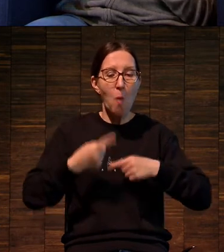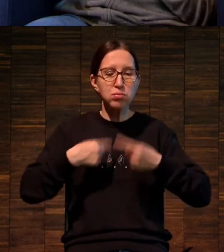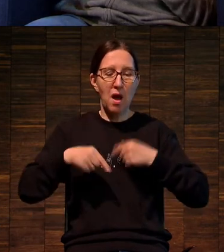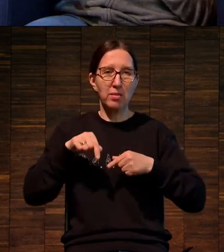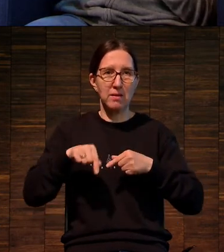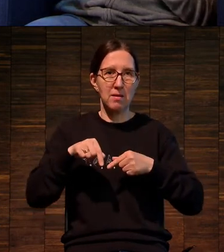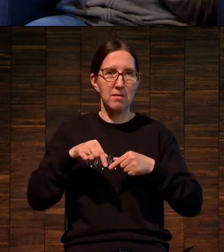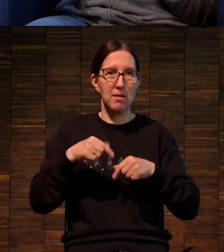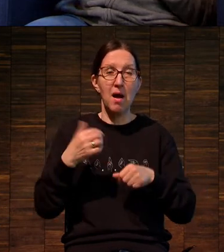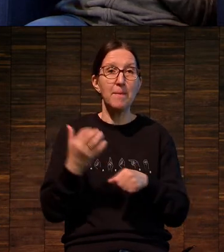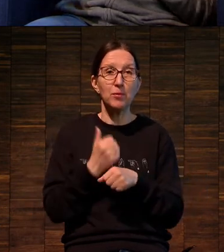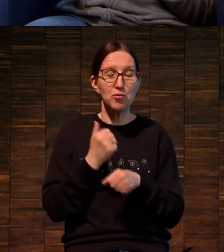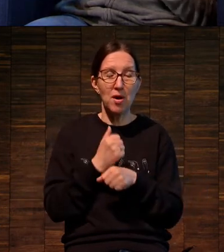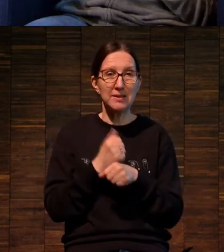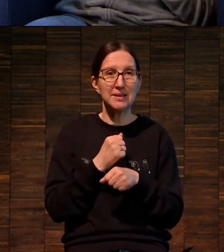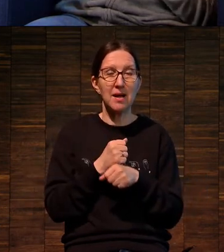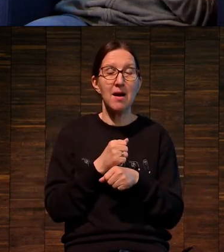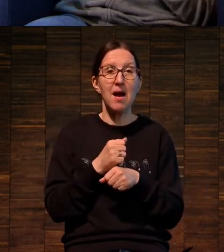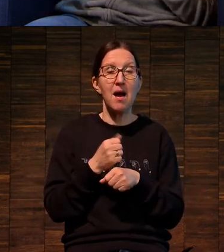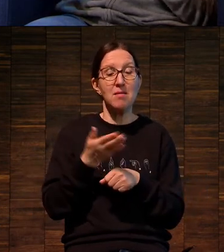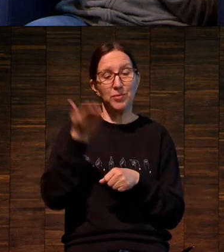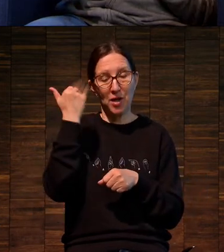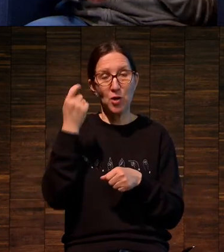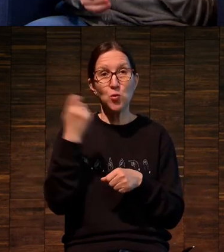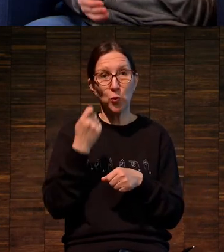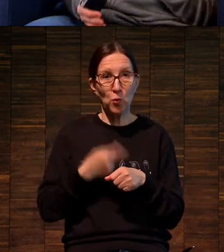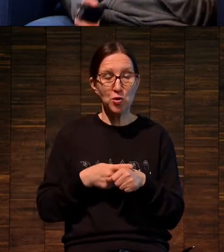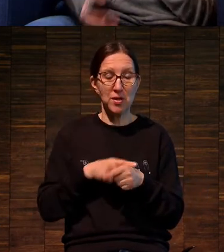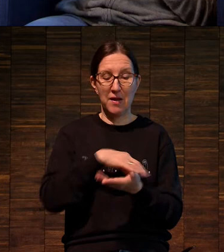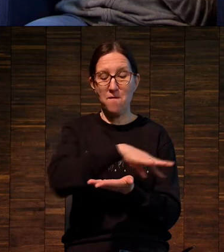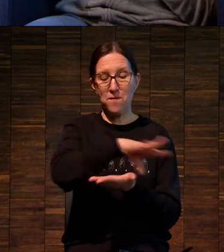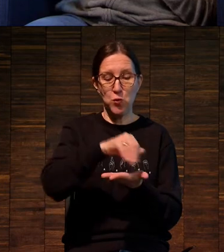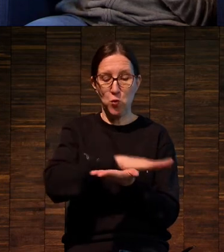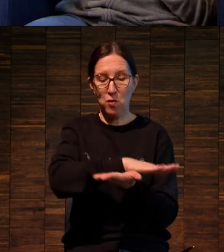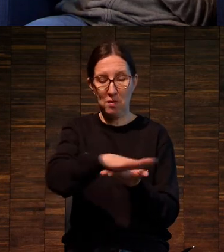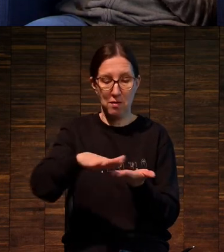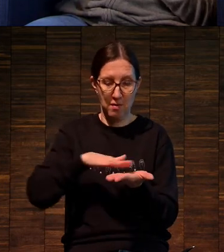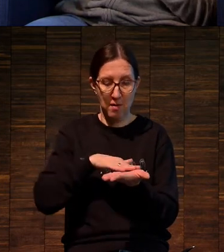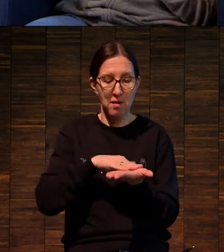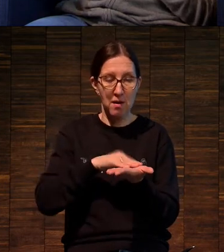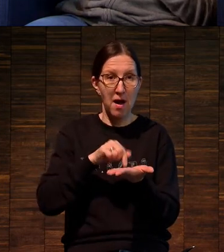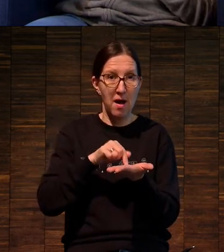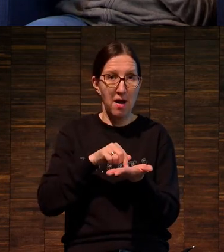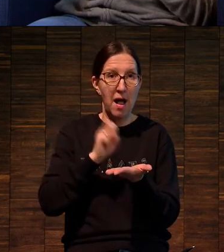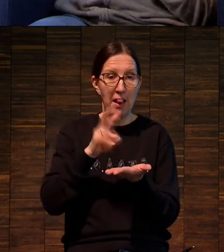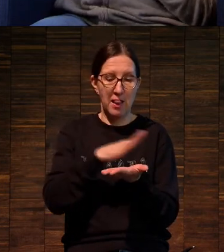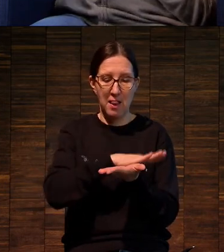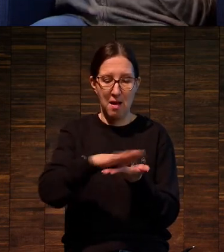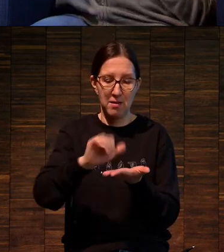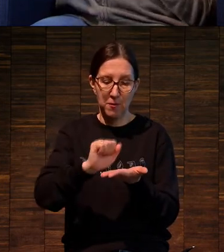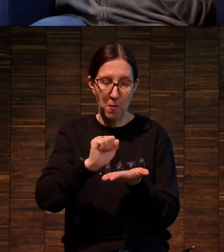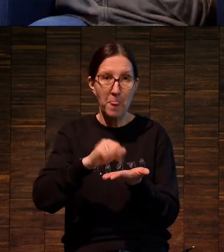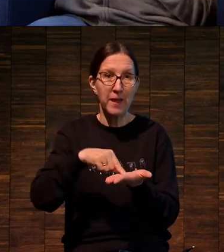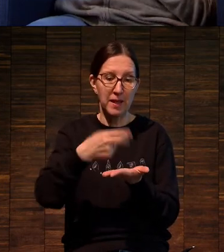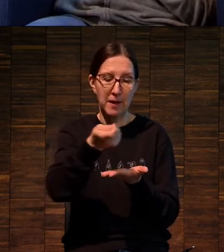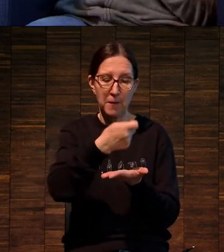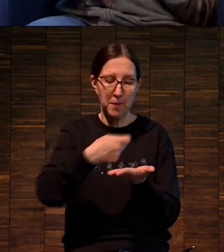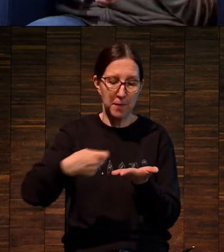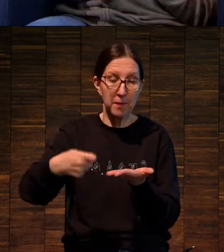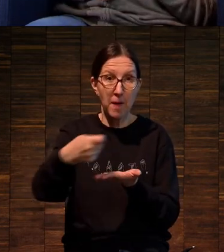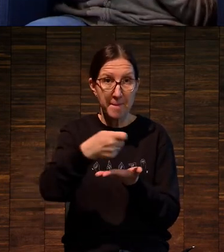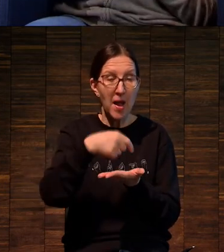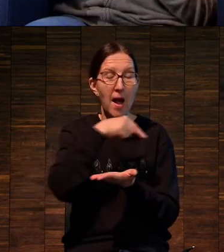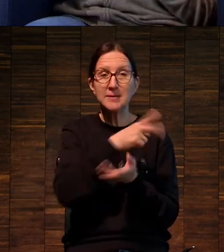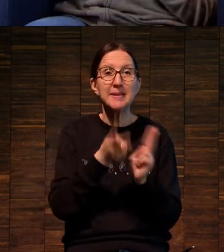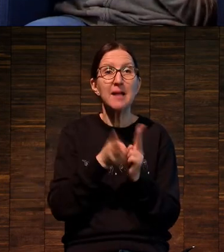есть как бы красилась не лаком, а красилась специальным составом, который срывал лак. То есть это резерваж. Вот это вот черное, это накрашенное.